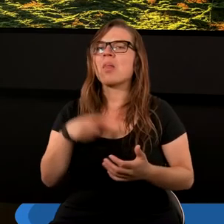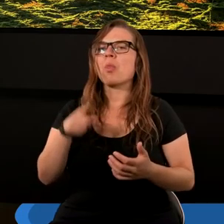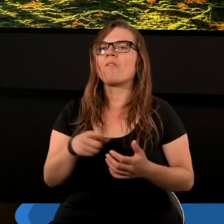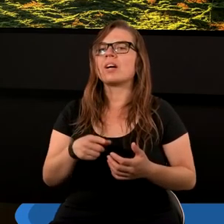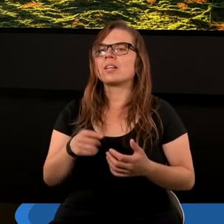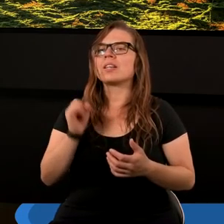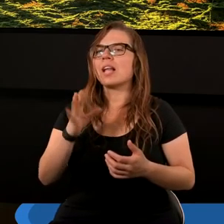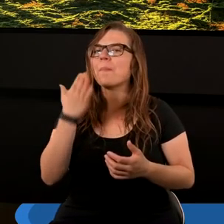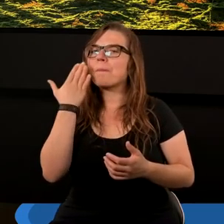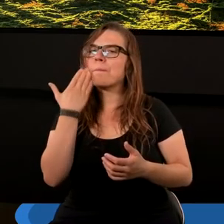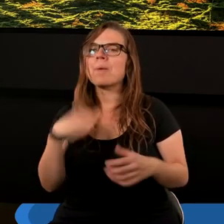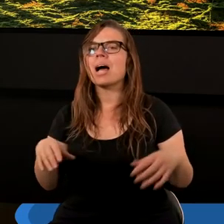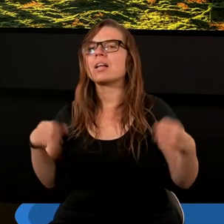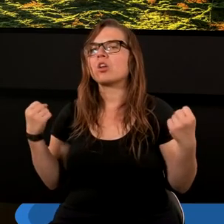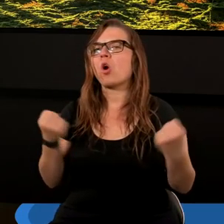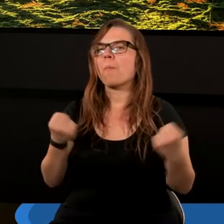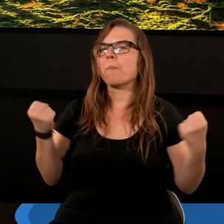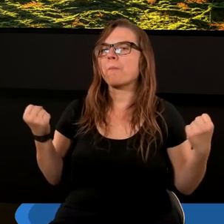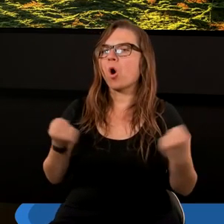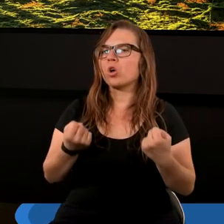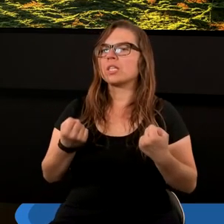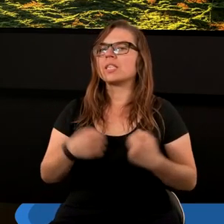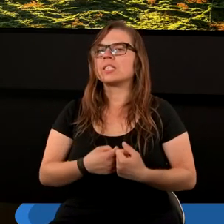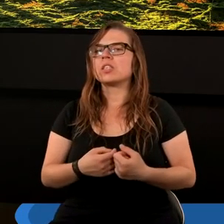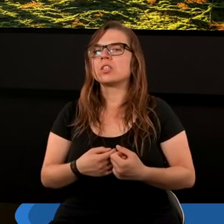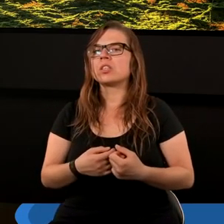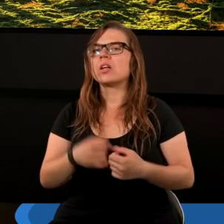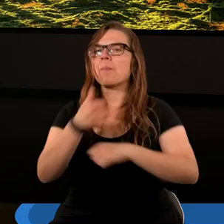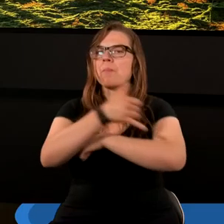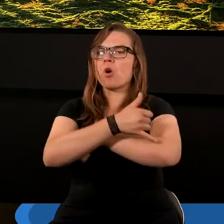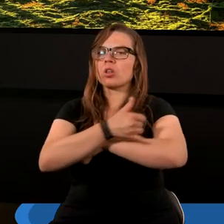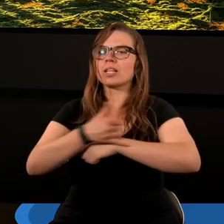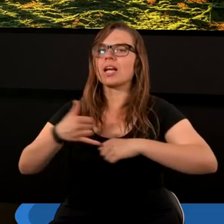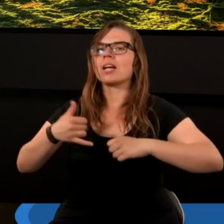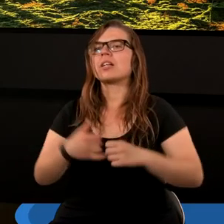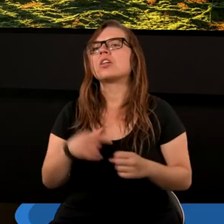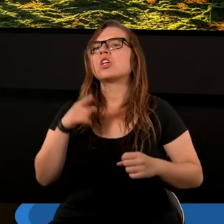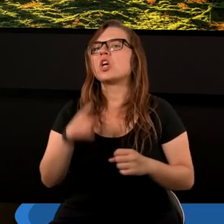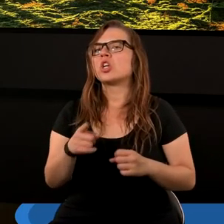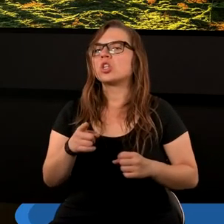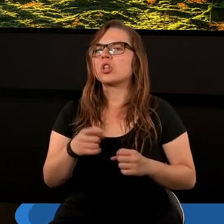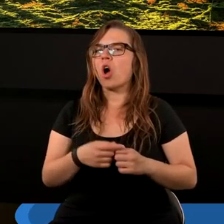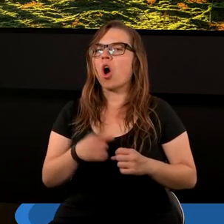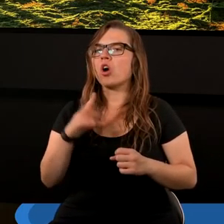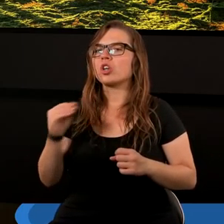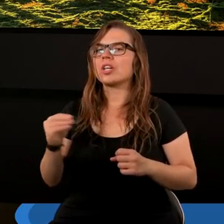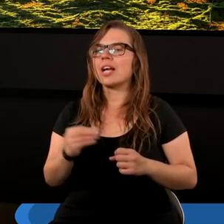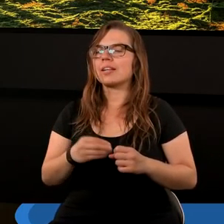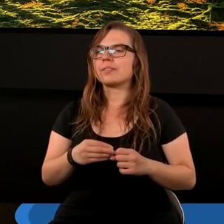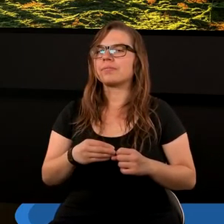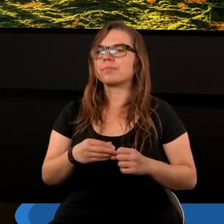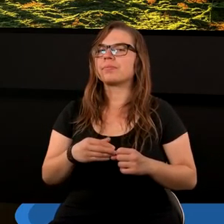tak bardzo mocno podkreślić, to to, że